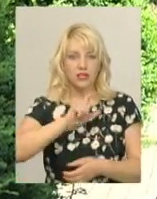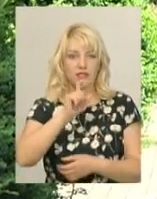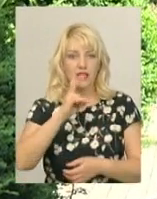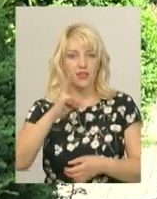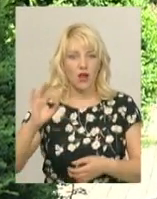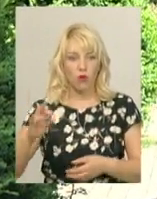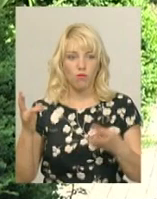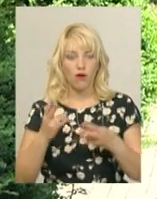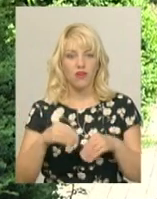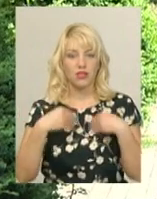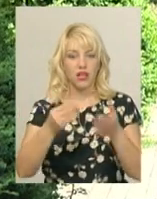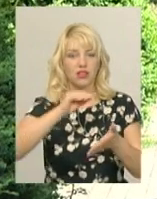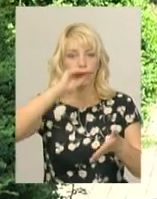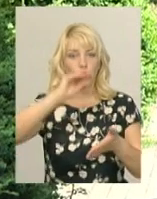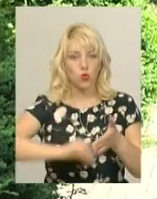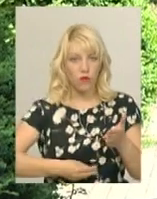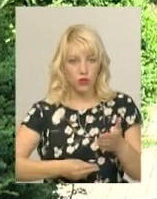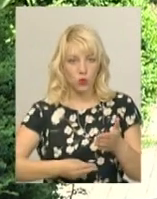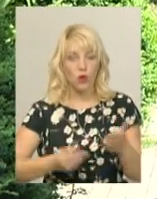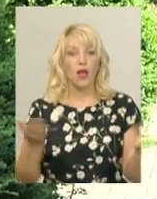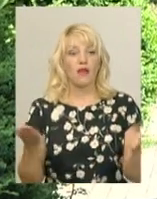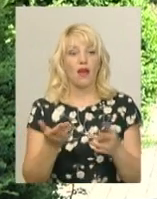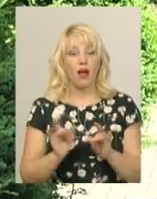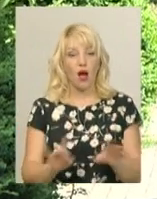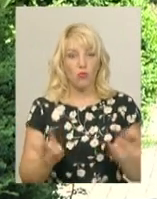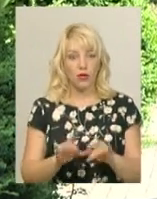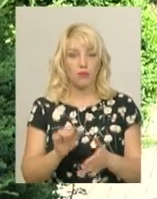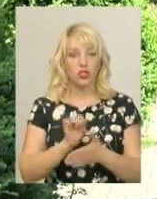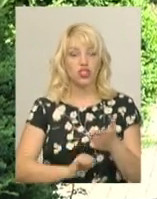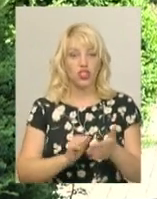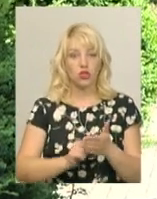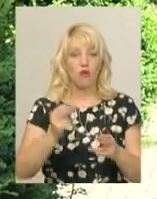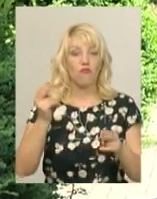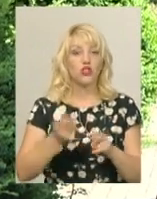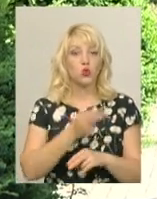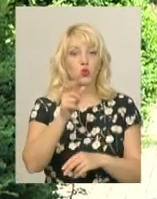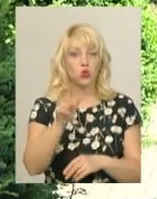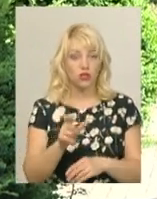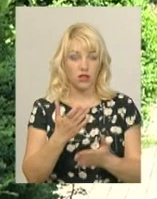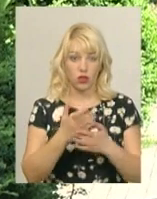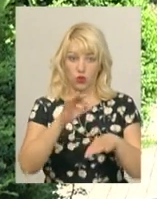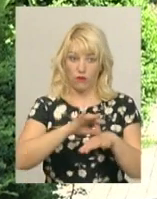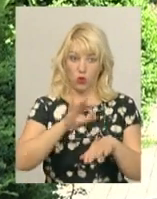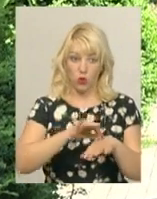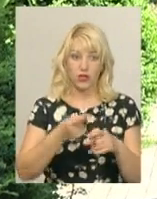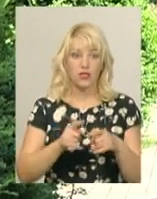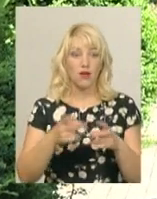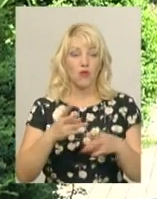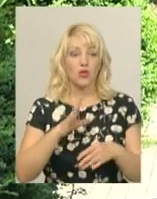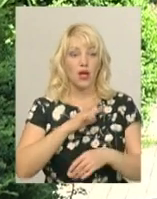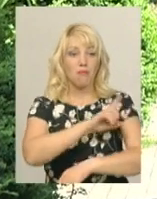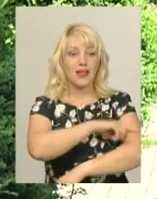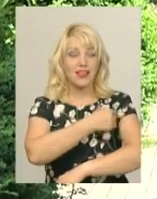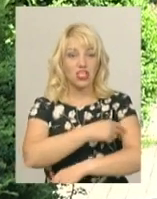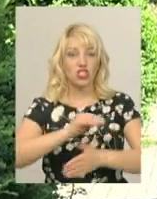довідку, яка пояснює причину його відсутності. Якщо це хвороба, то це повинна бути медична